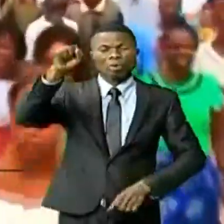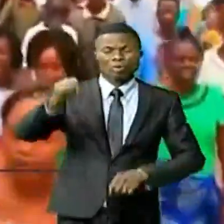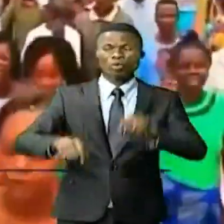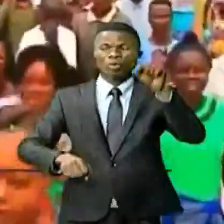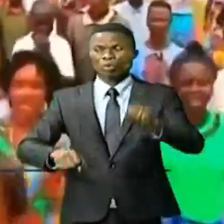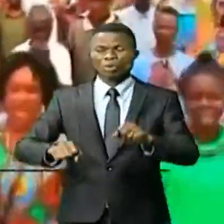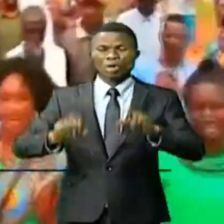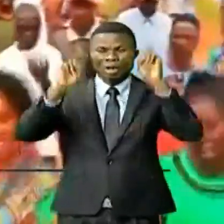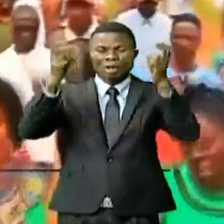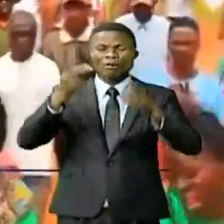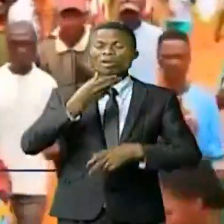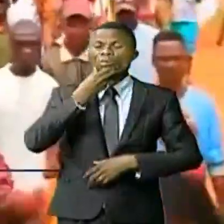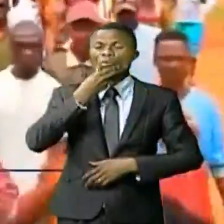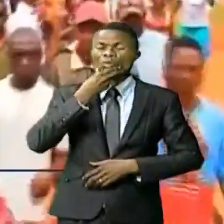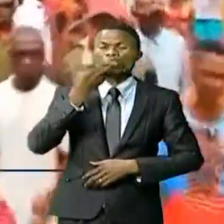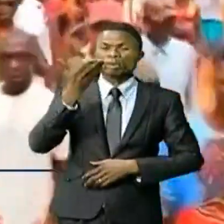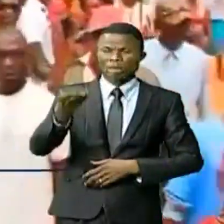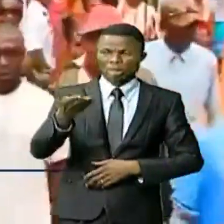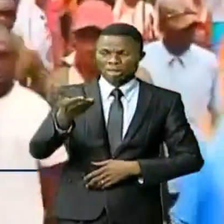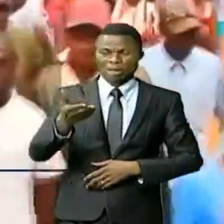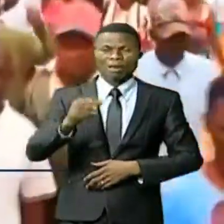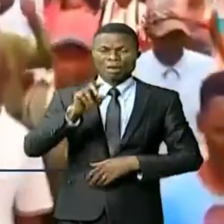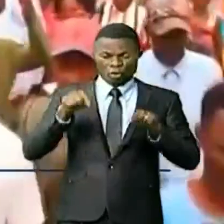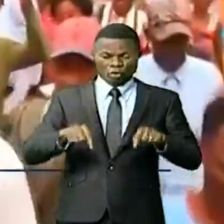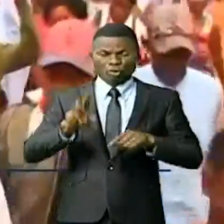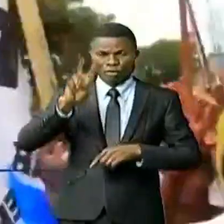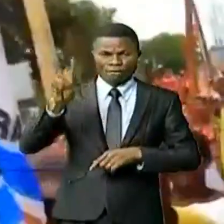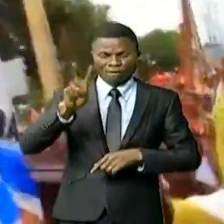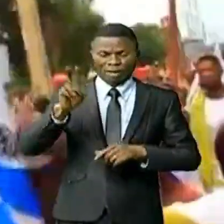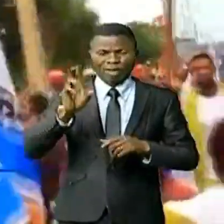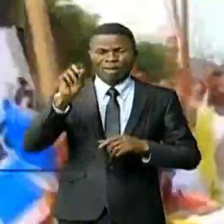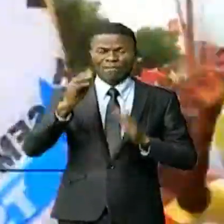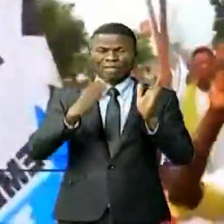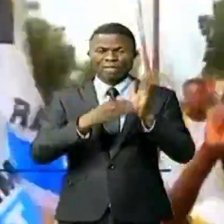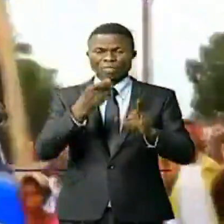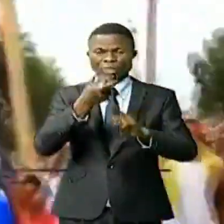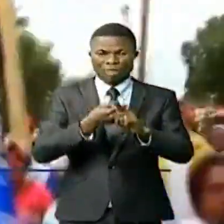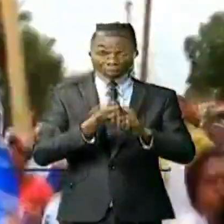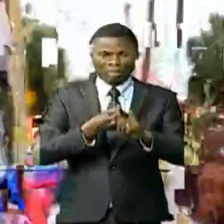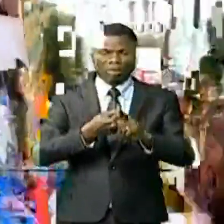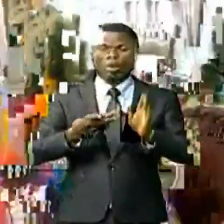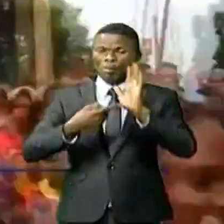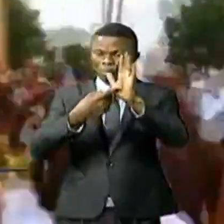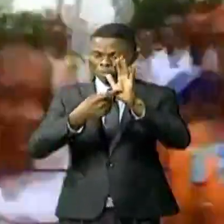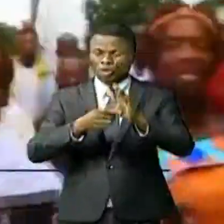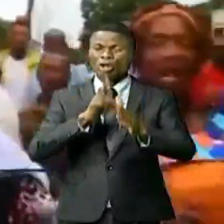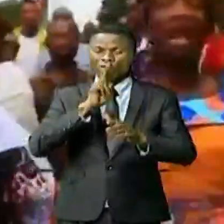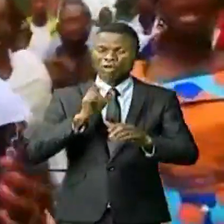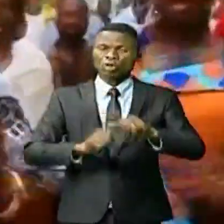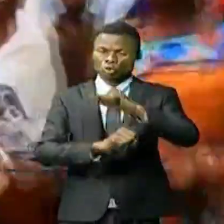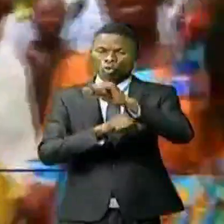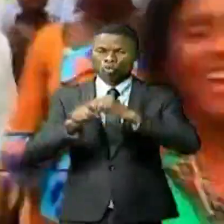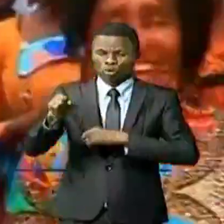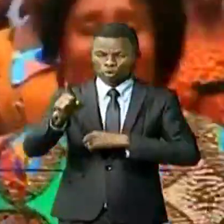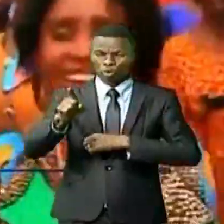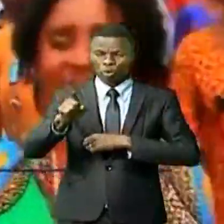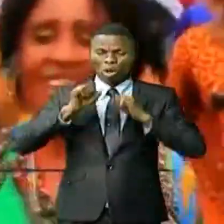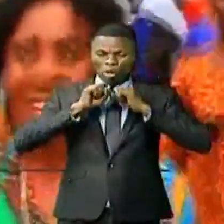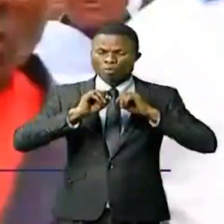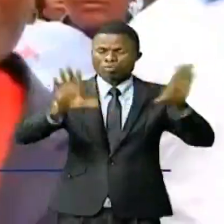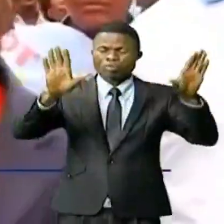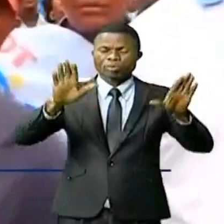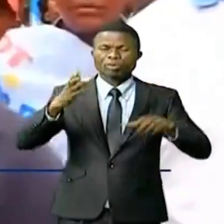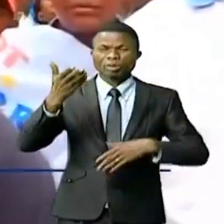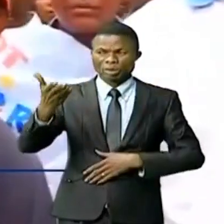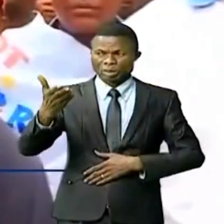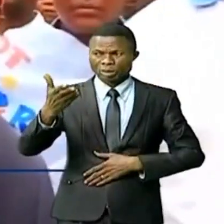Mboujimaï ce vendredi 29 octobre 2021 avant midi pour confirmer ce soutien et faire passer leur message.